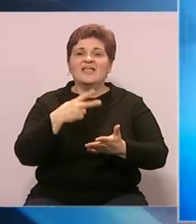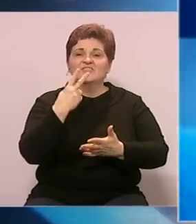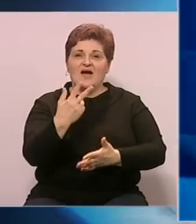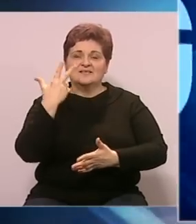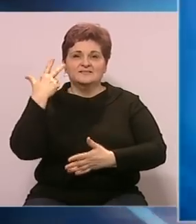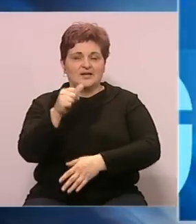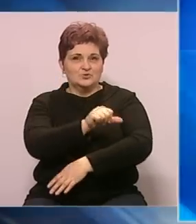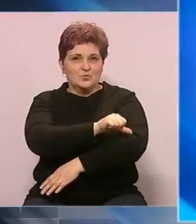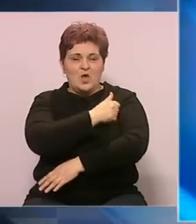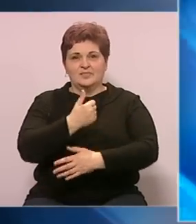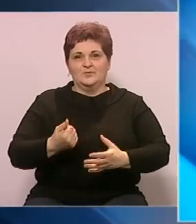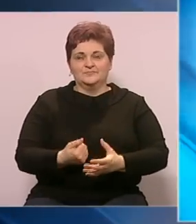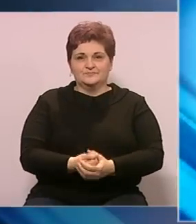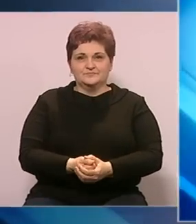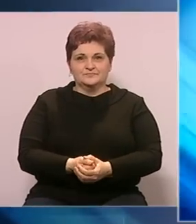godinu.